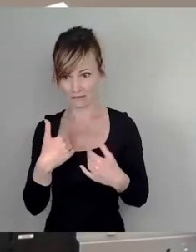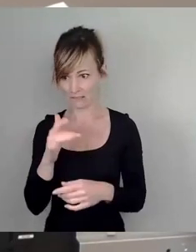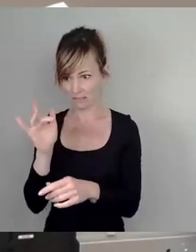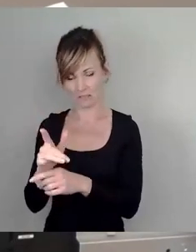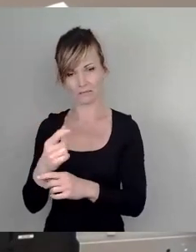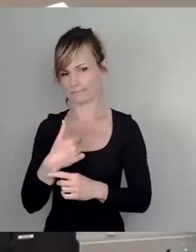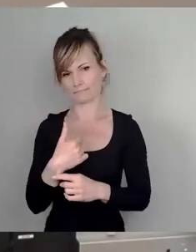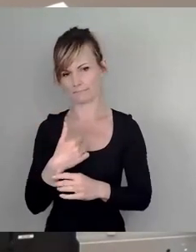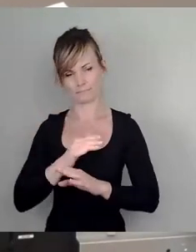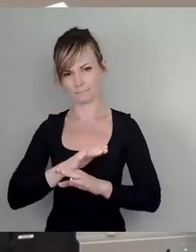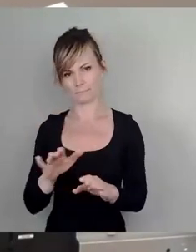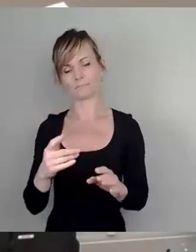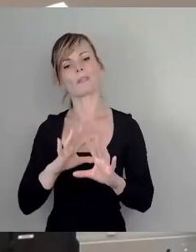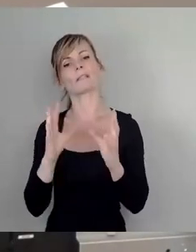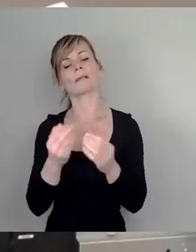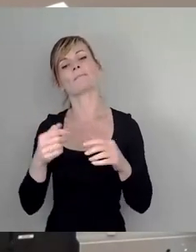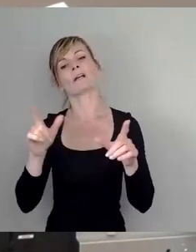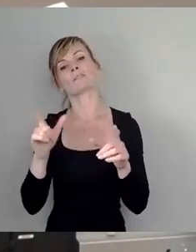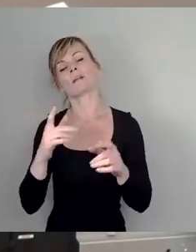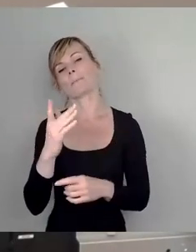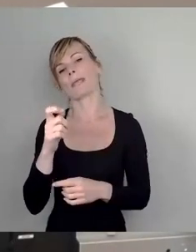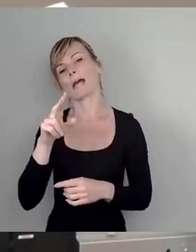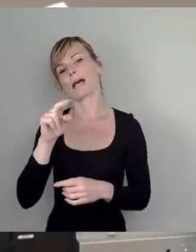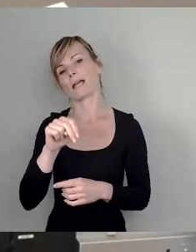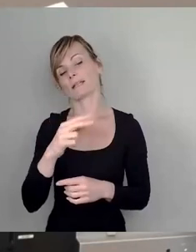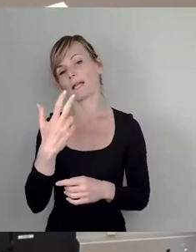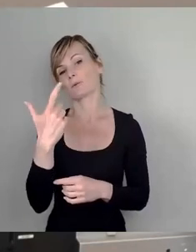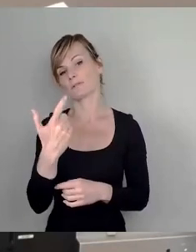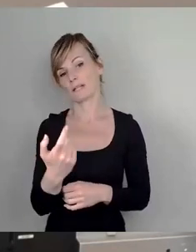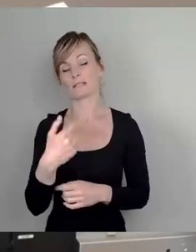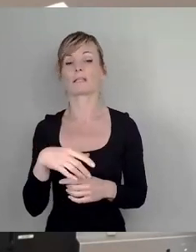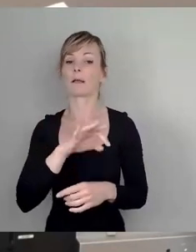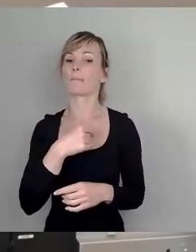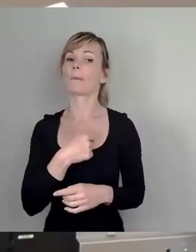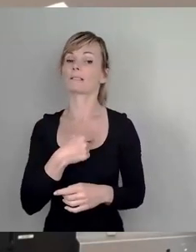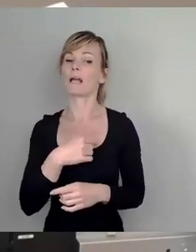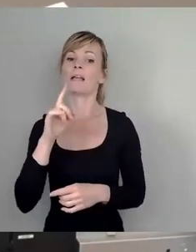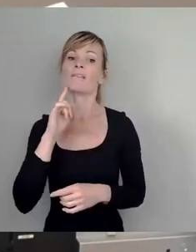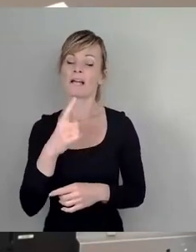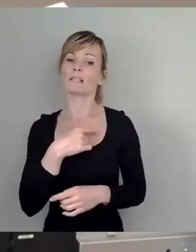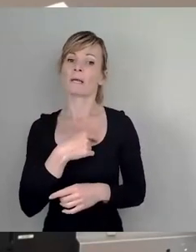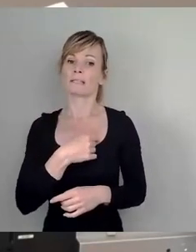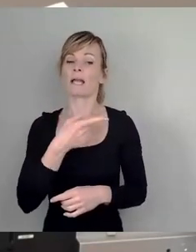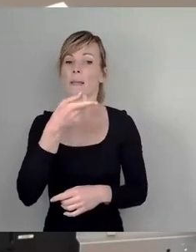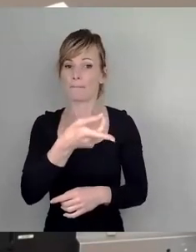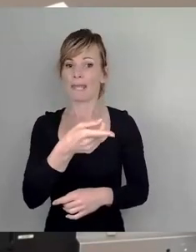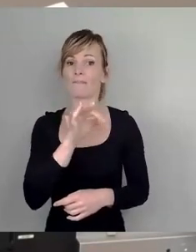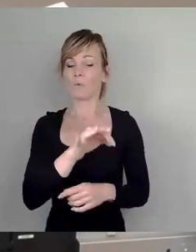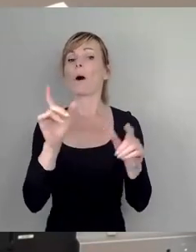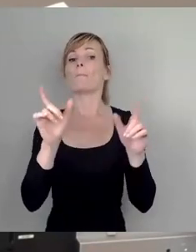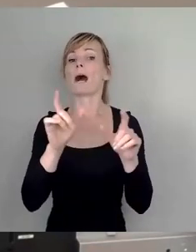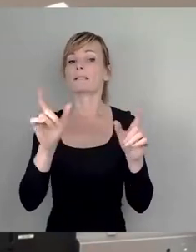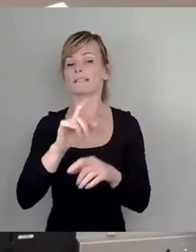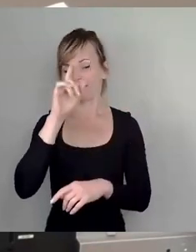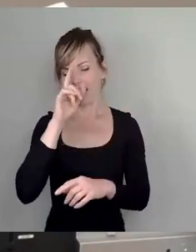Gesamtveranstalter der BRN 23 weiß die Partei, die Partei, P steht für Party, nur zu gut, wie schwer